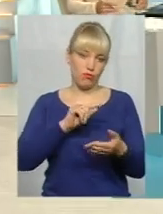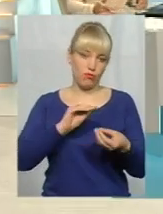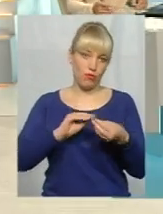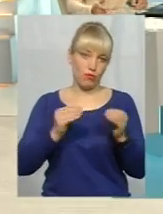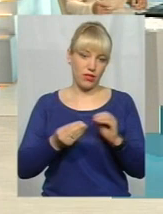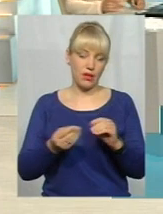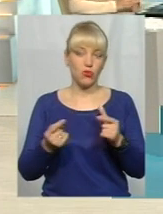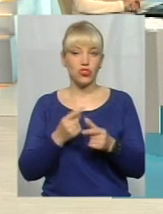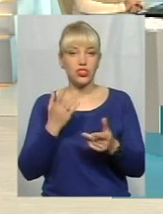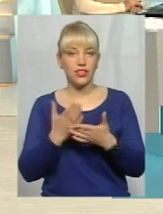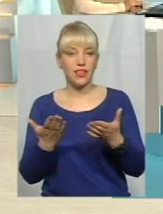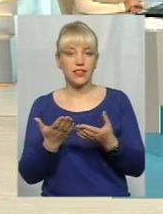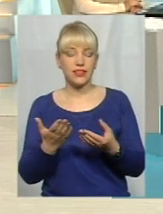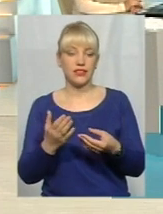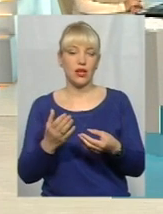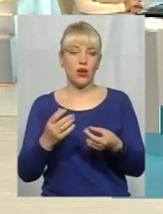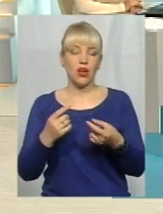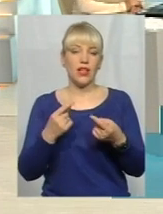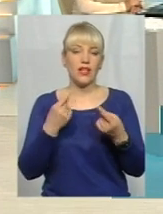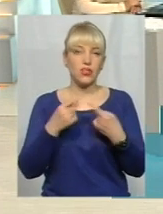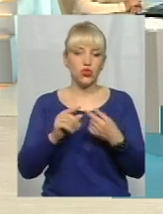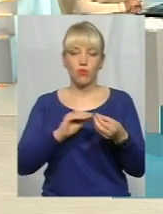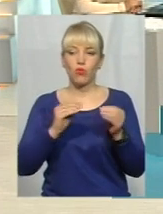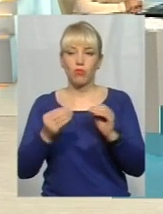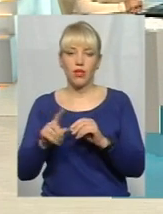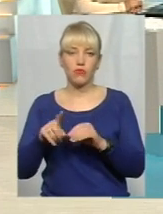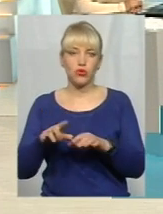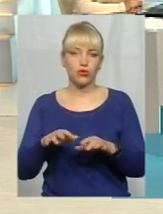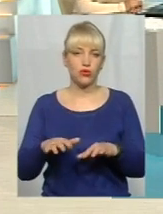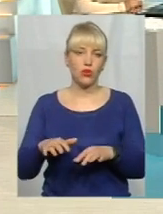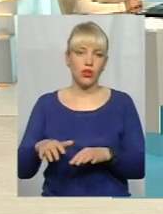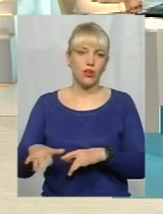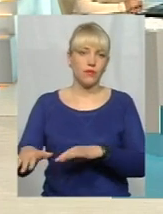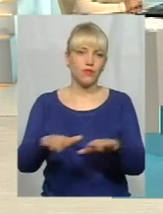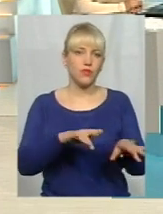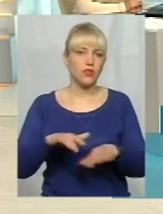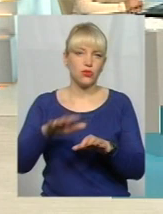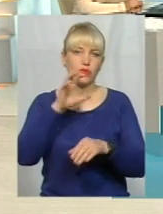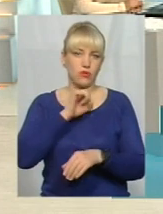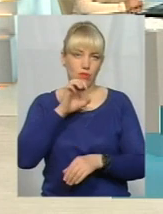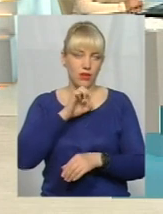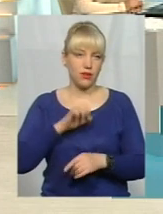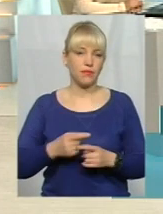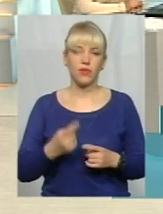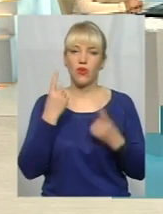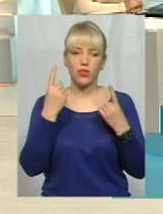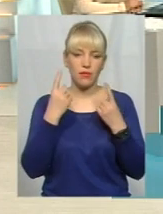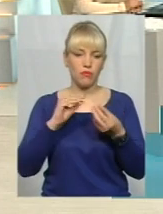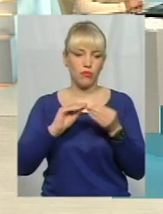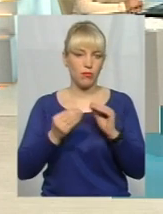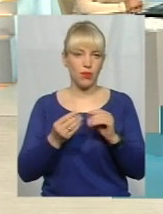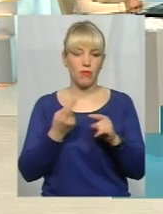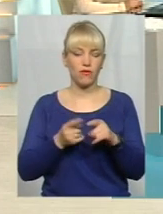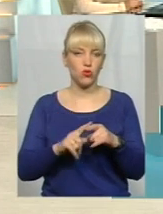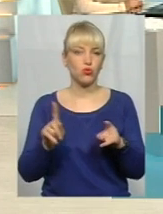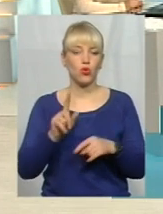створюють оцію міграцію собак по місту, по дворах? Ну, сама велика проблема в тому, що ті люди, які